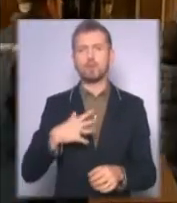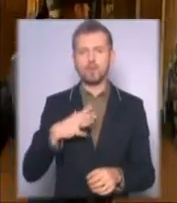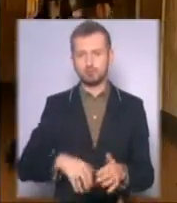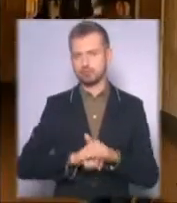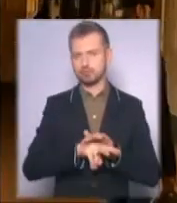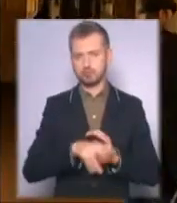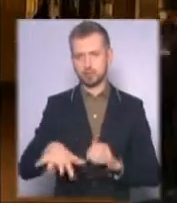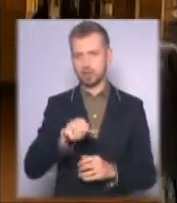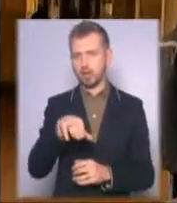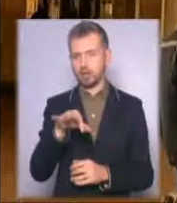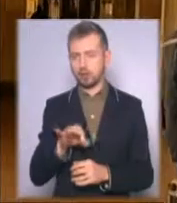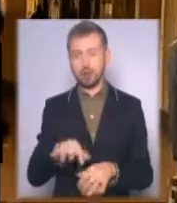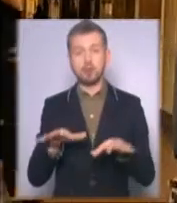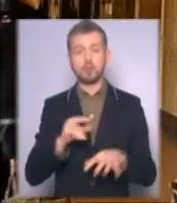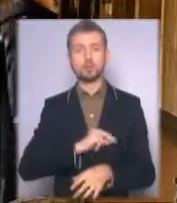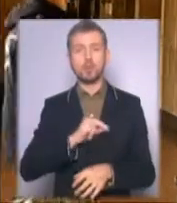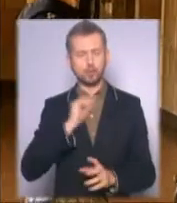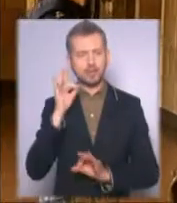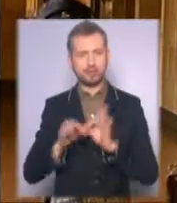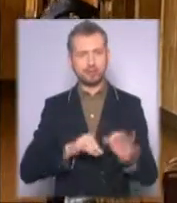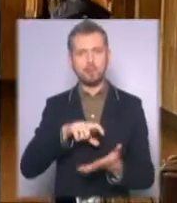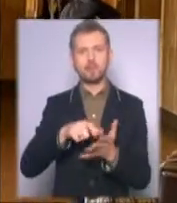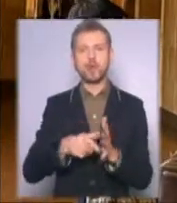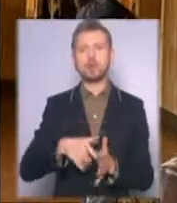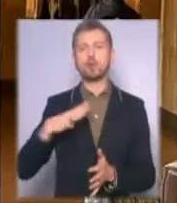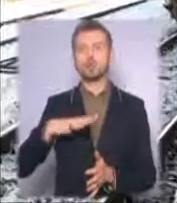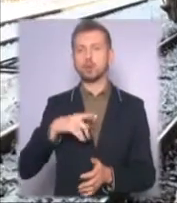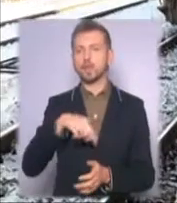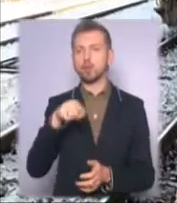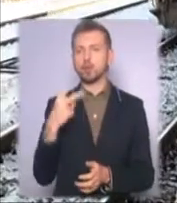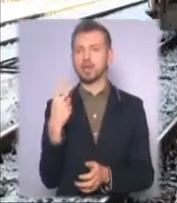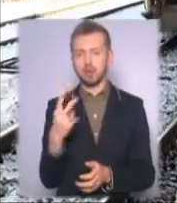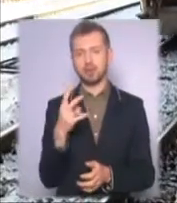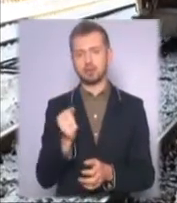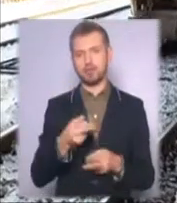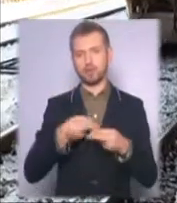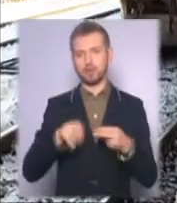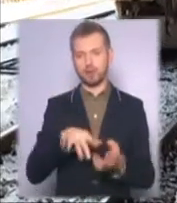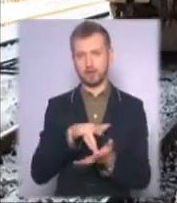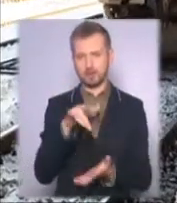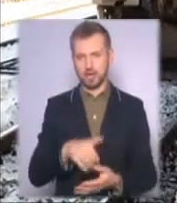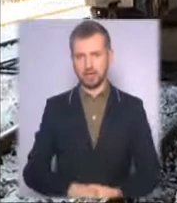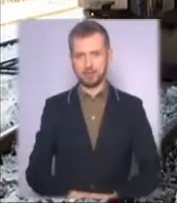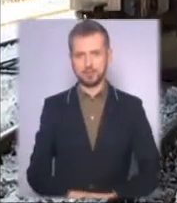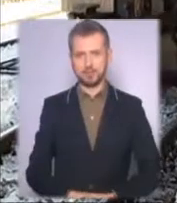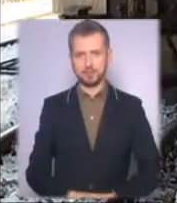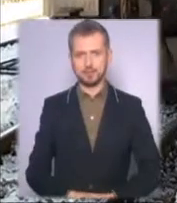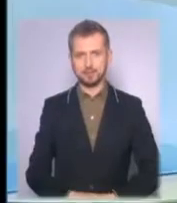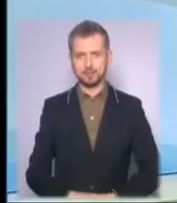Пункт працює цілодобово в залі очікування номер два на центральному залізничному вокзалі. Олександра Роздорожна, Євген Товкай, телеканал Київ.